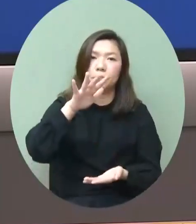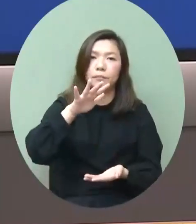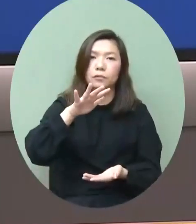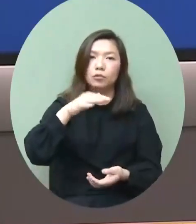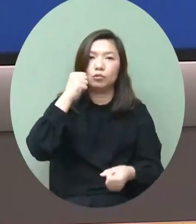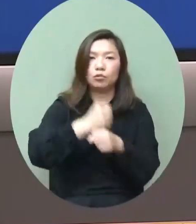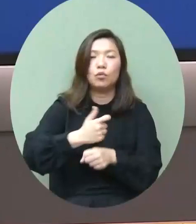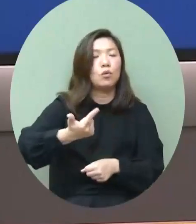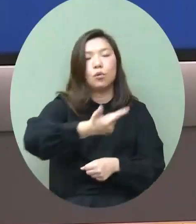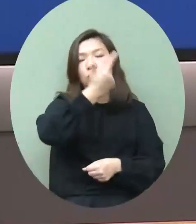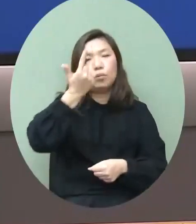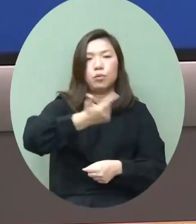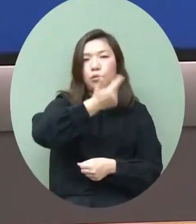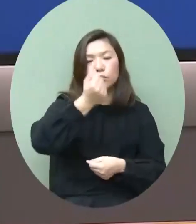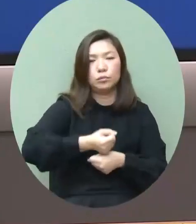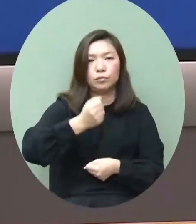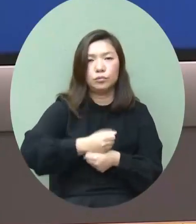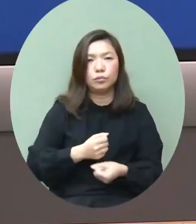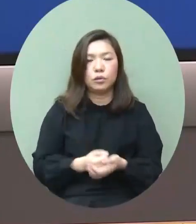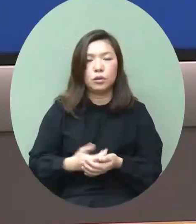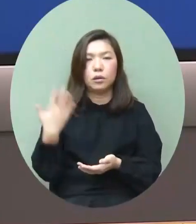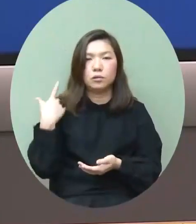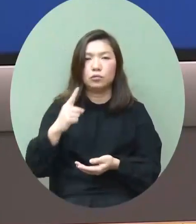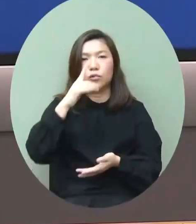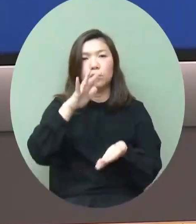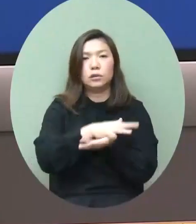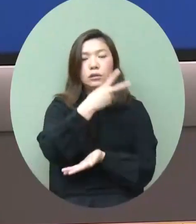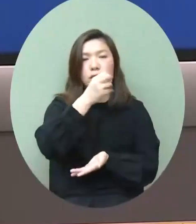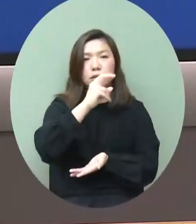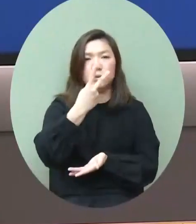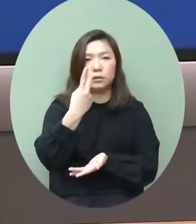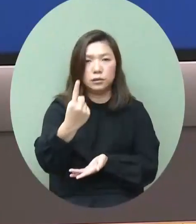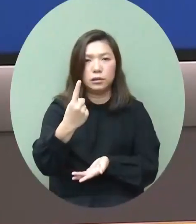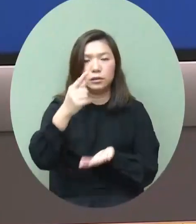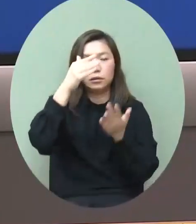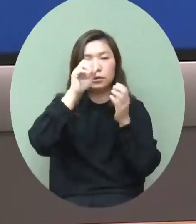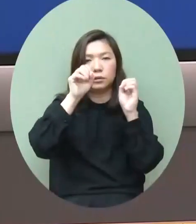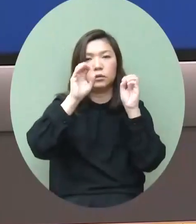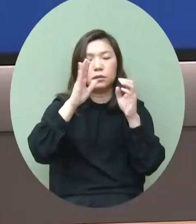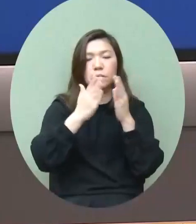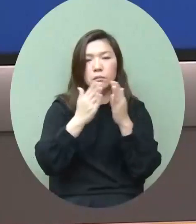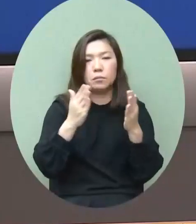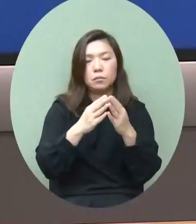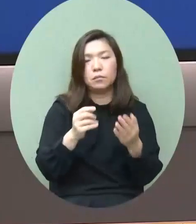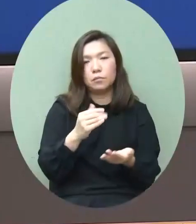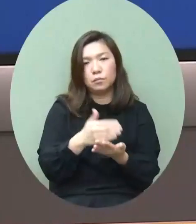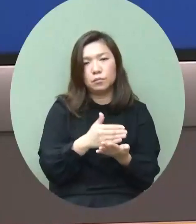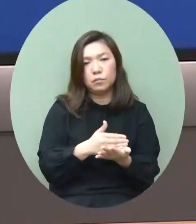做了大量大量的工作在去年發表2021年施政報告我已經做了一個總編